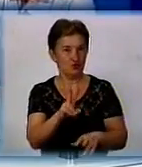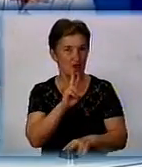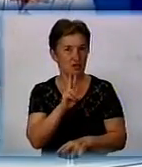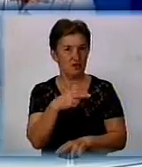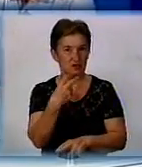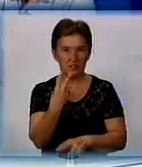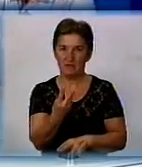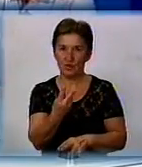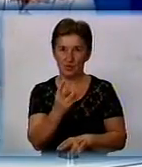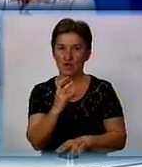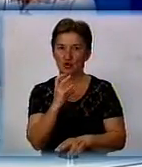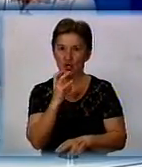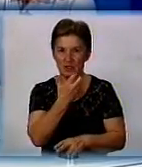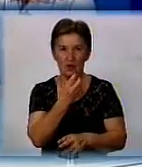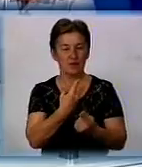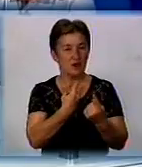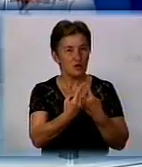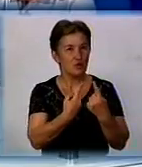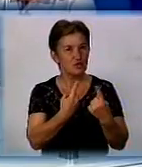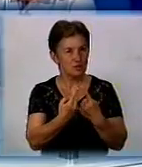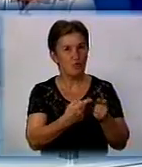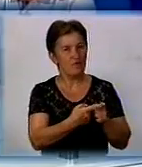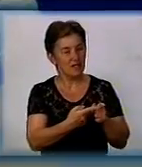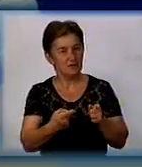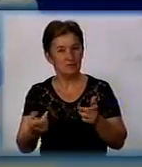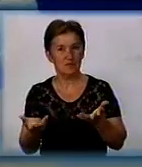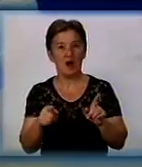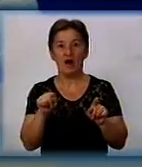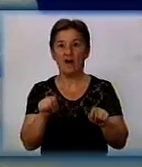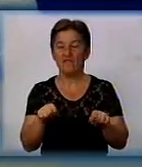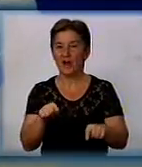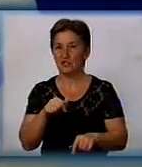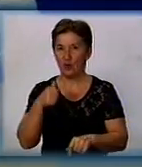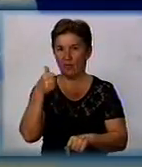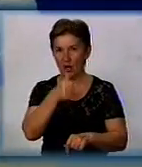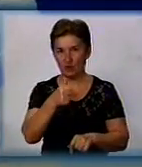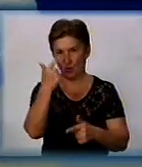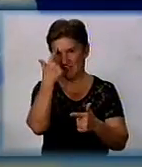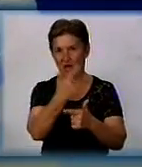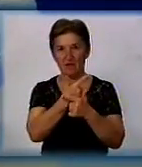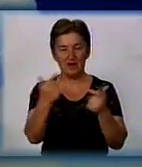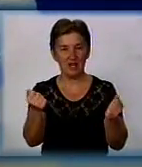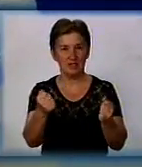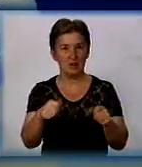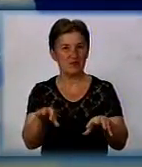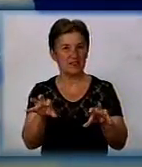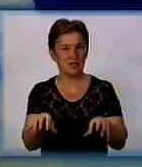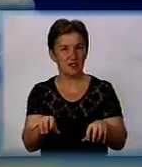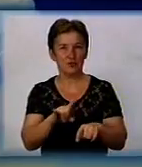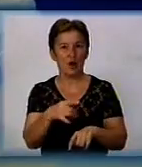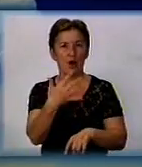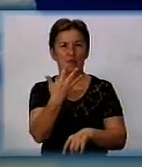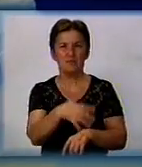досить серйозні розмови. Так, тому в цьому году заявлення президента, правительства, що 54